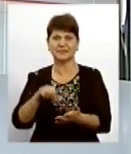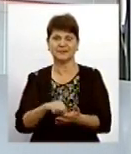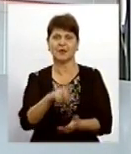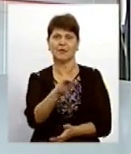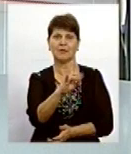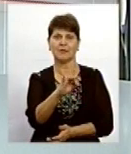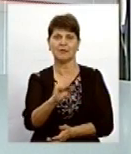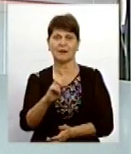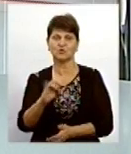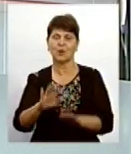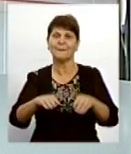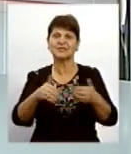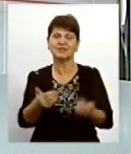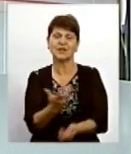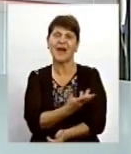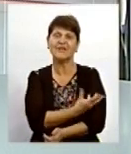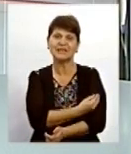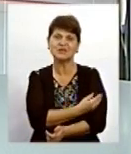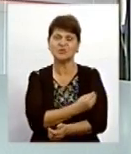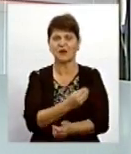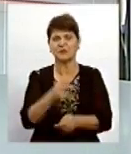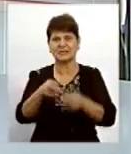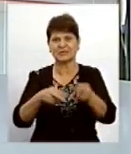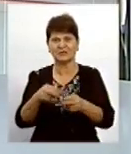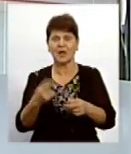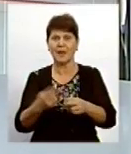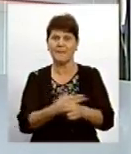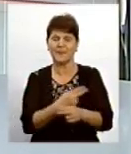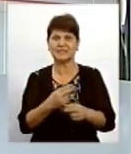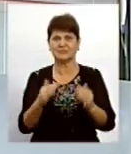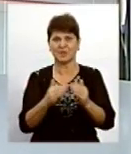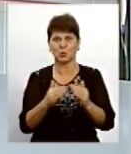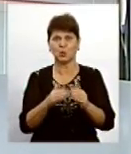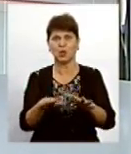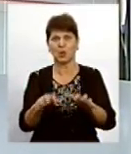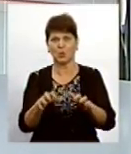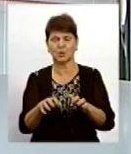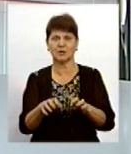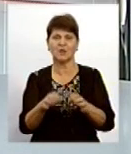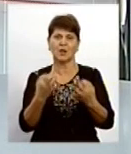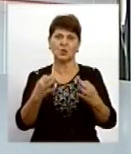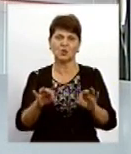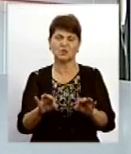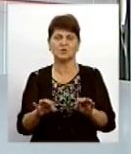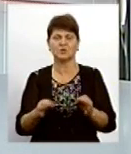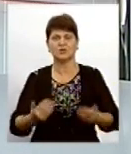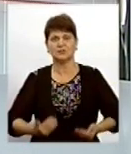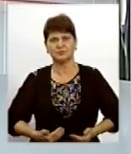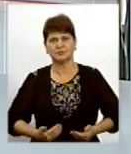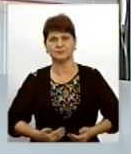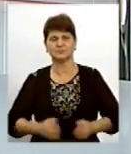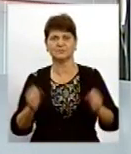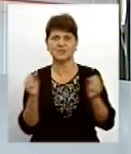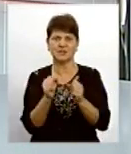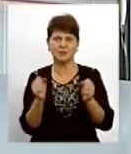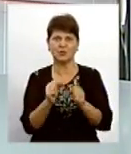Кравченко пропонувала вакцинувати та стерилізувати безпритульних котів, а також дозволити їм зимувати у підвалах житлових будинків.